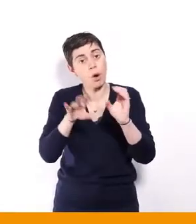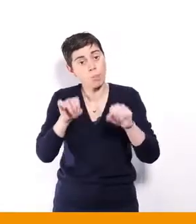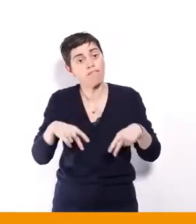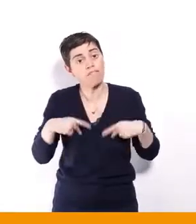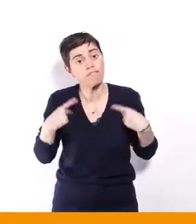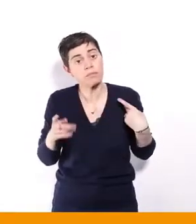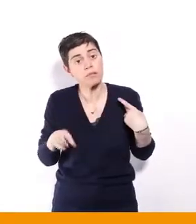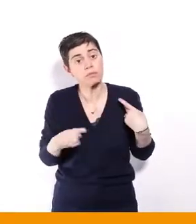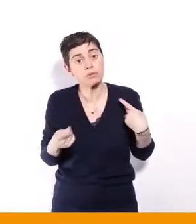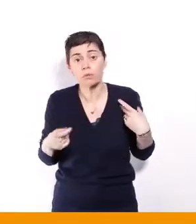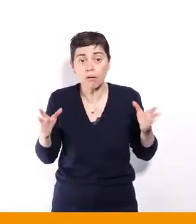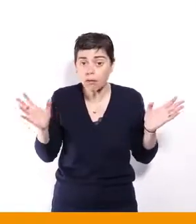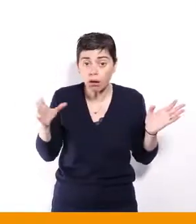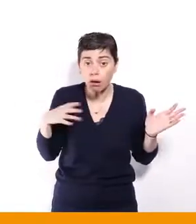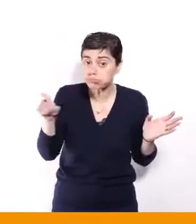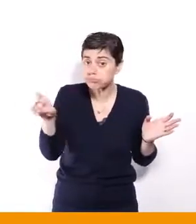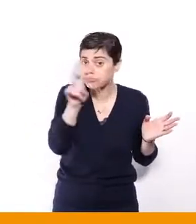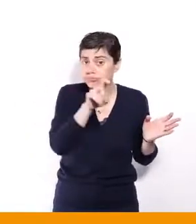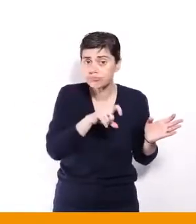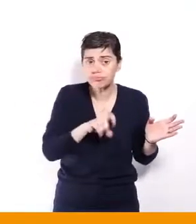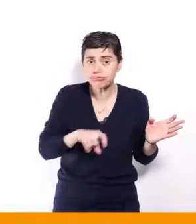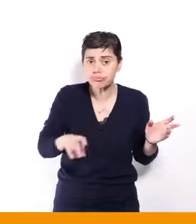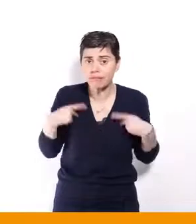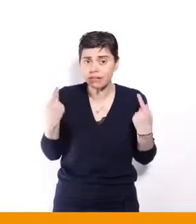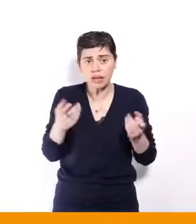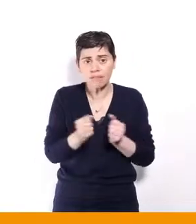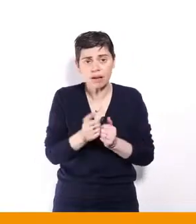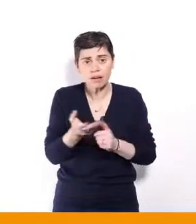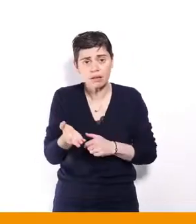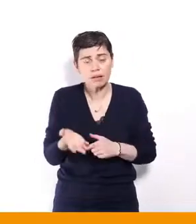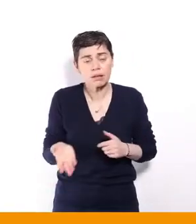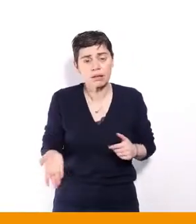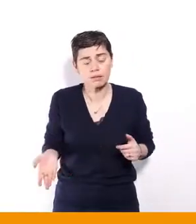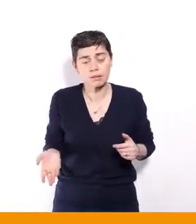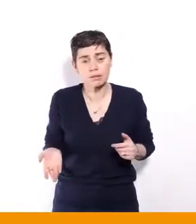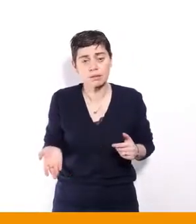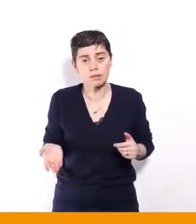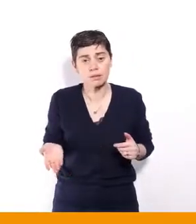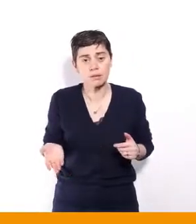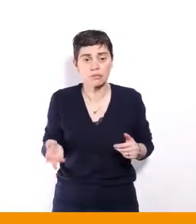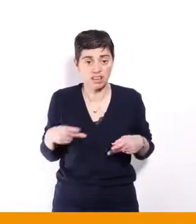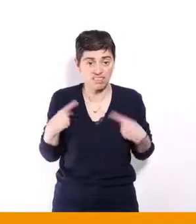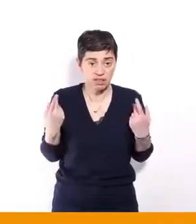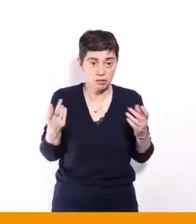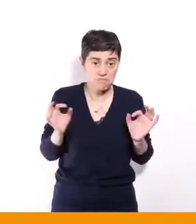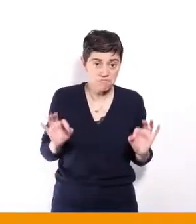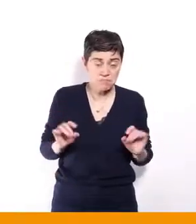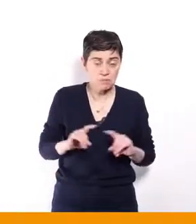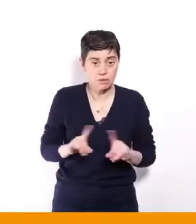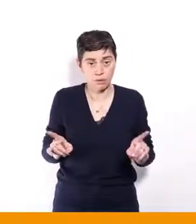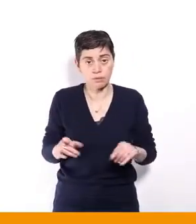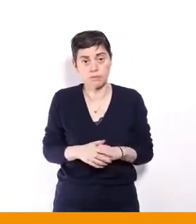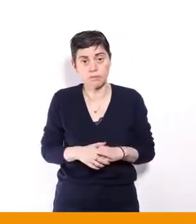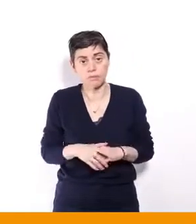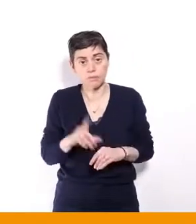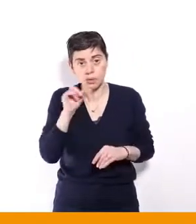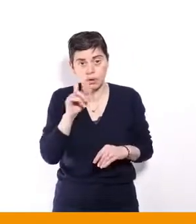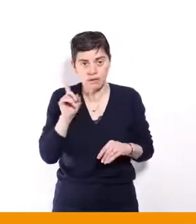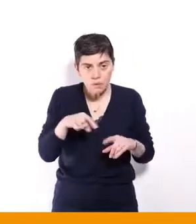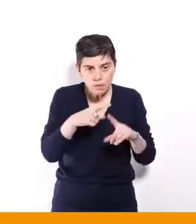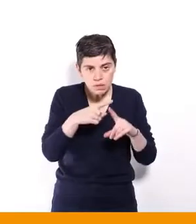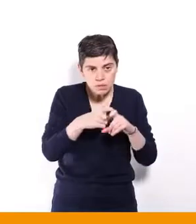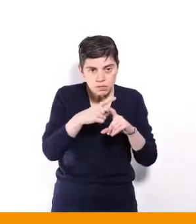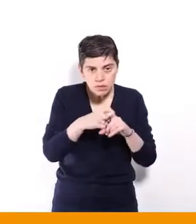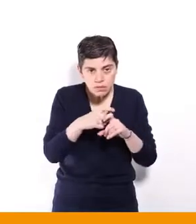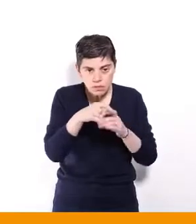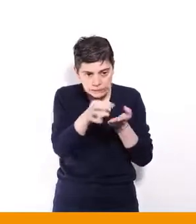bien sûr, plein de gens vivent avec moins de 2 000 euros par mois, mais ce n pas une vie, voilà, parce qu'on doit compter le moindre euro,